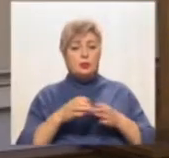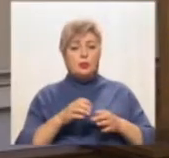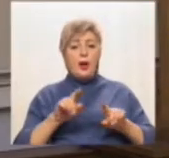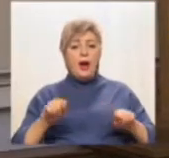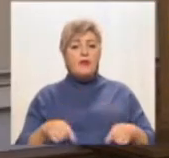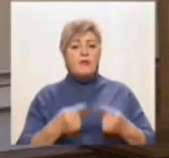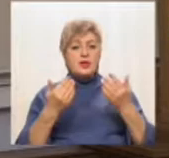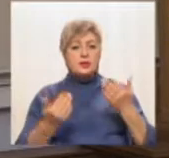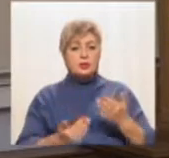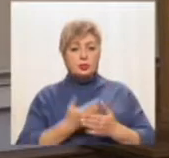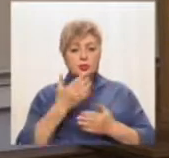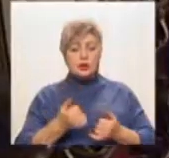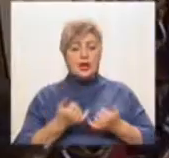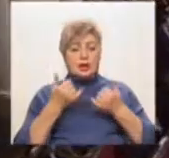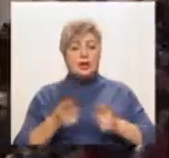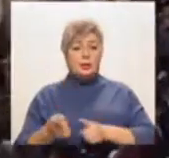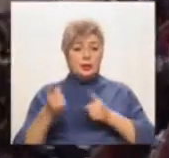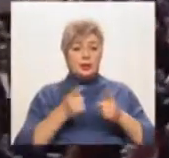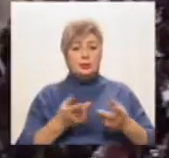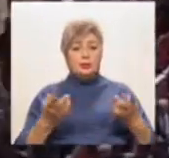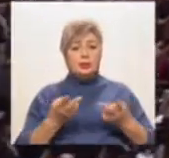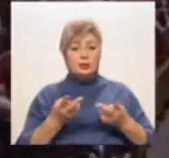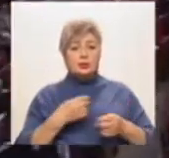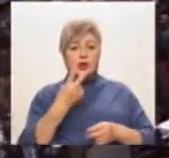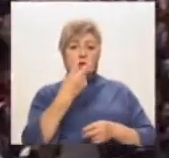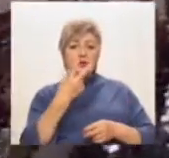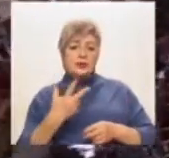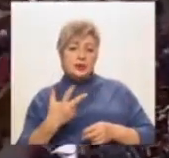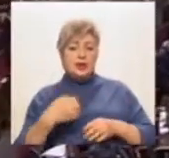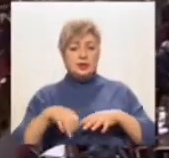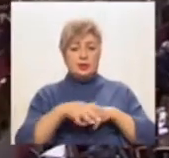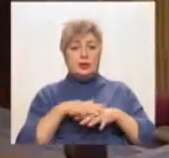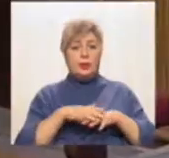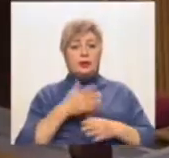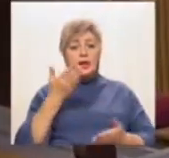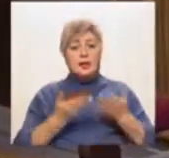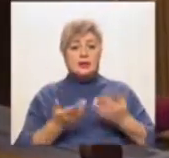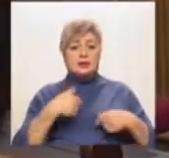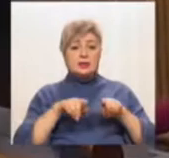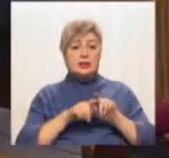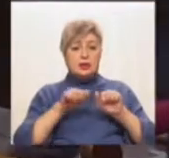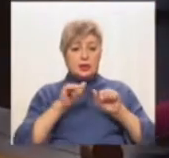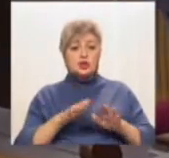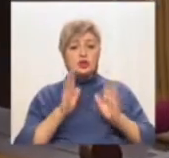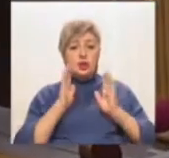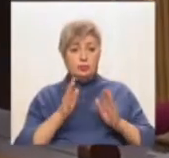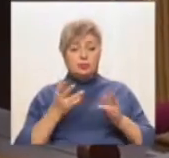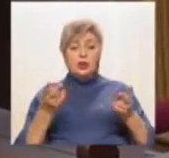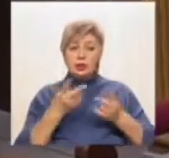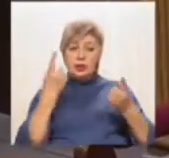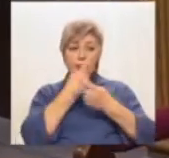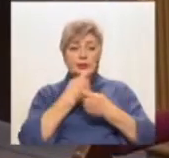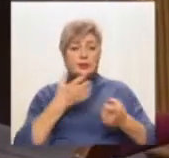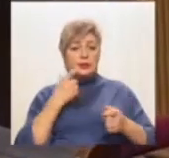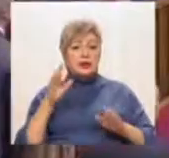документом, для переходу має бути згода не менш як двох третин громади. Якщо таке рішення буде, про нього слід повідомити місцеву